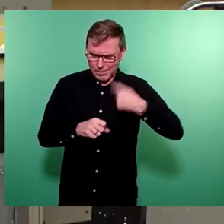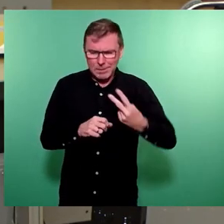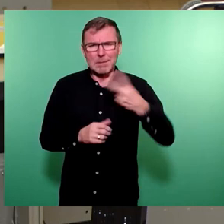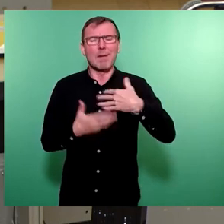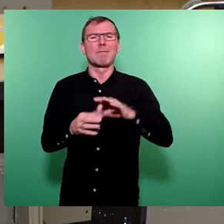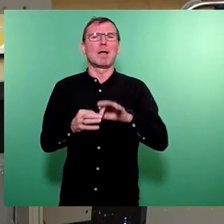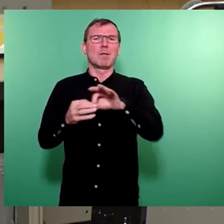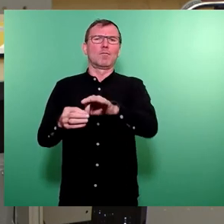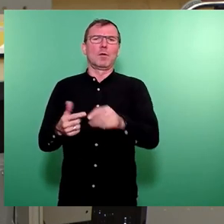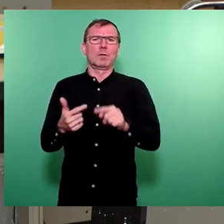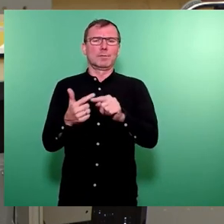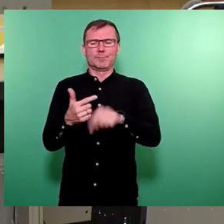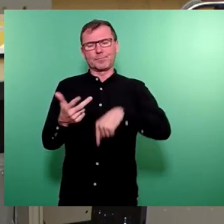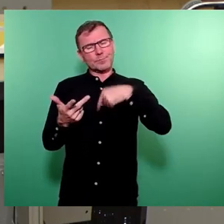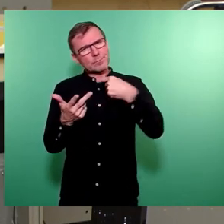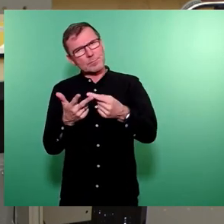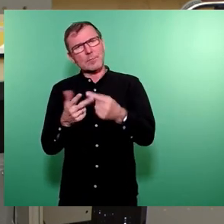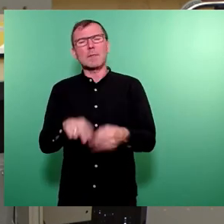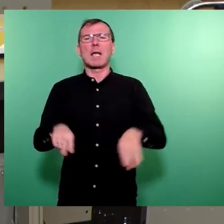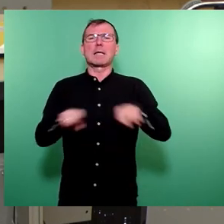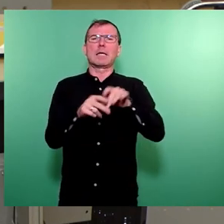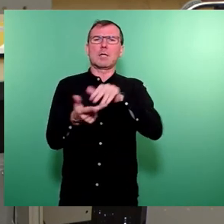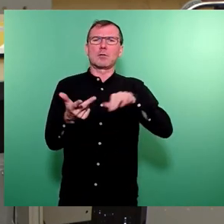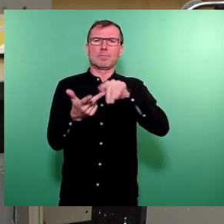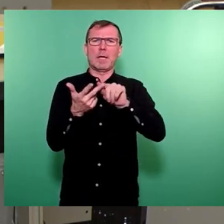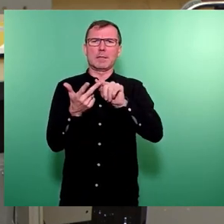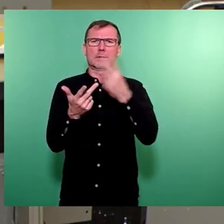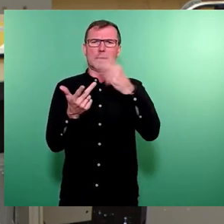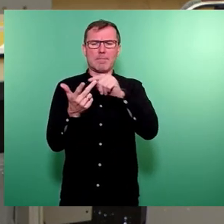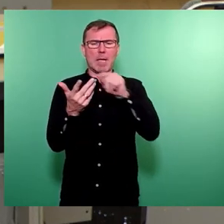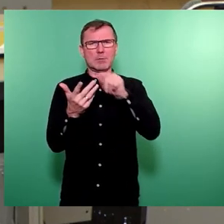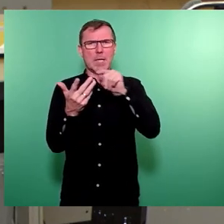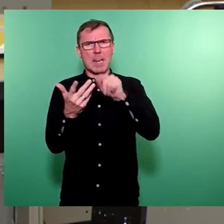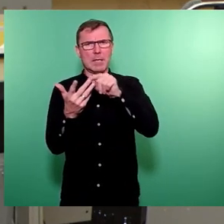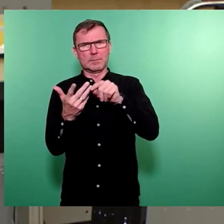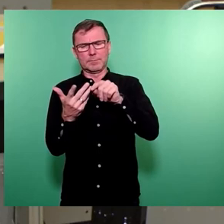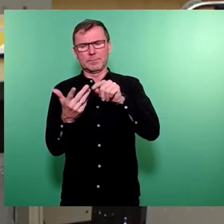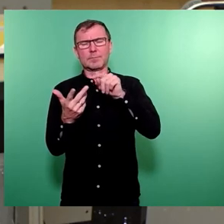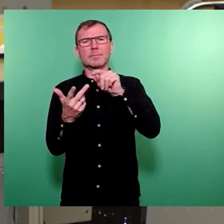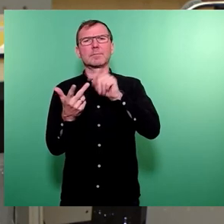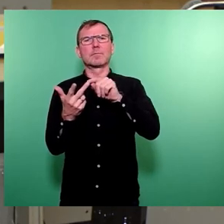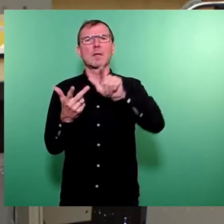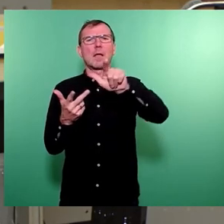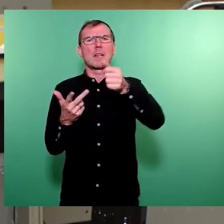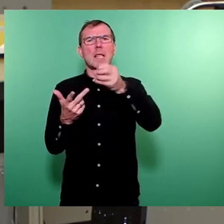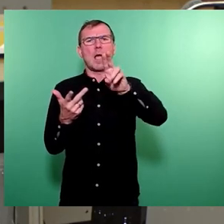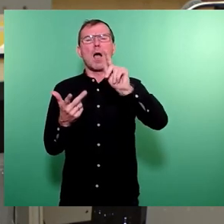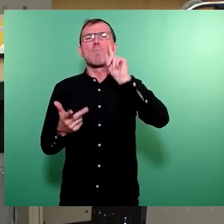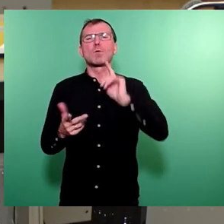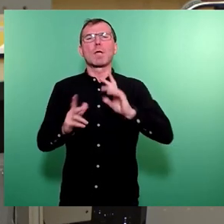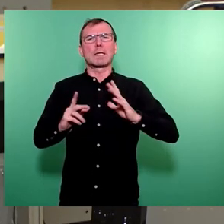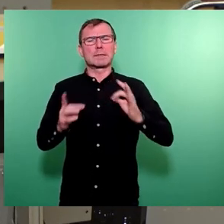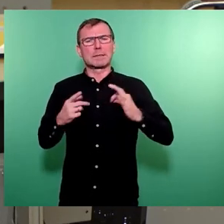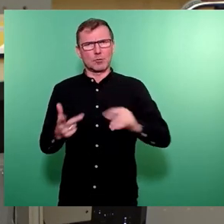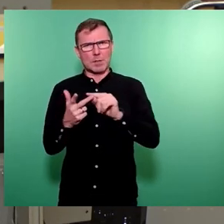fortsetzen. Und auch im Gleichstellungsbereich zwei Beispiele genannt. Einmal Medea mit dem Projekt Müttergesundheit und einmal